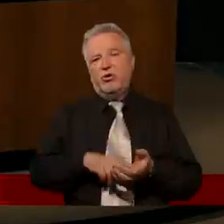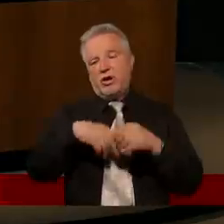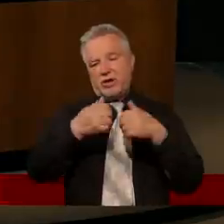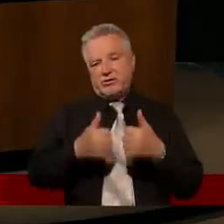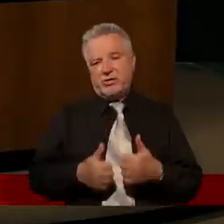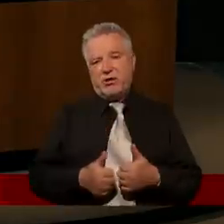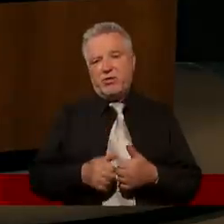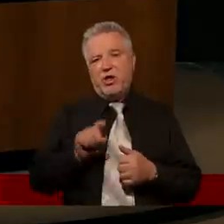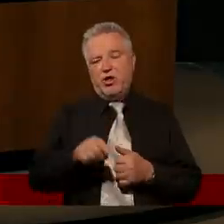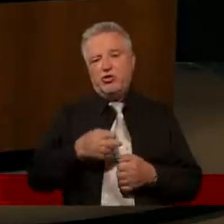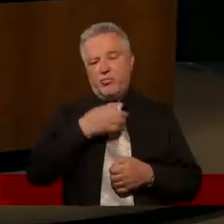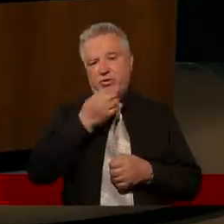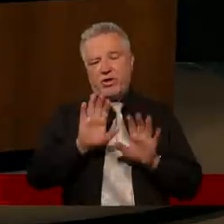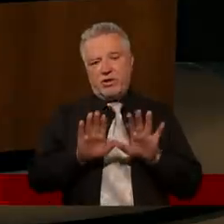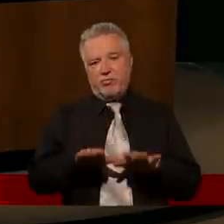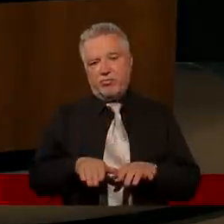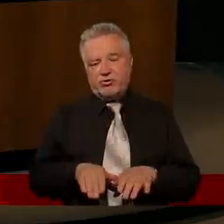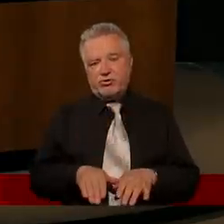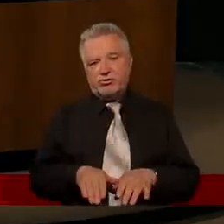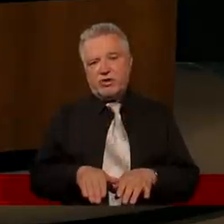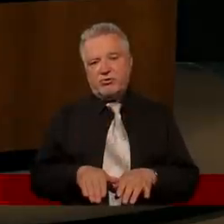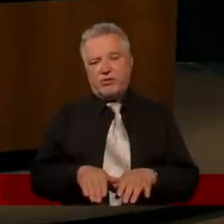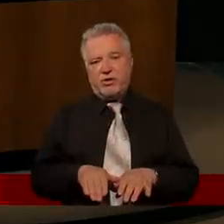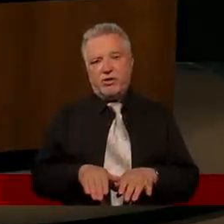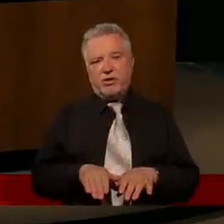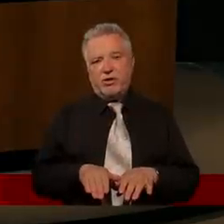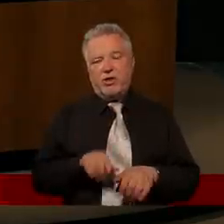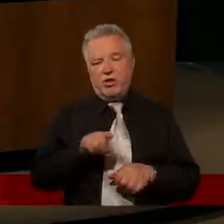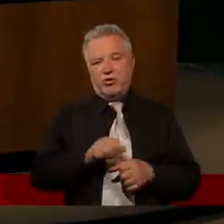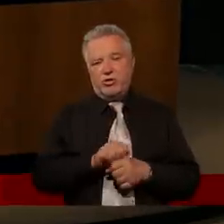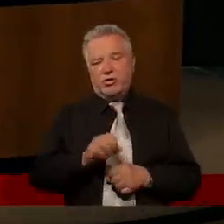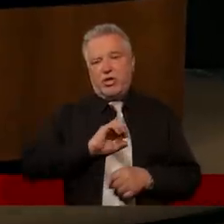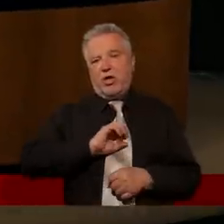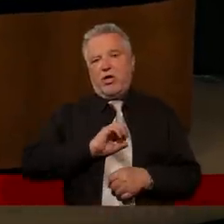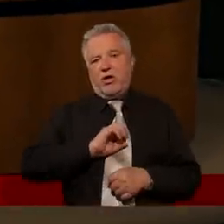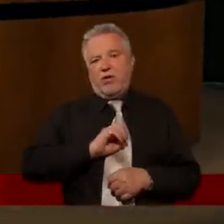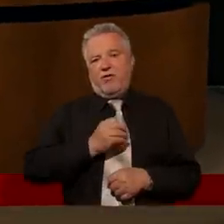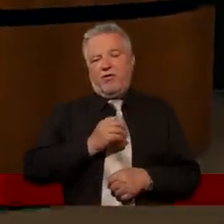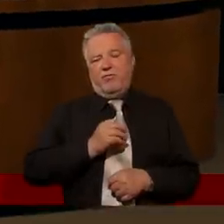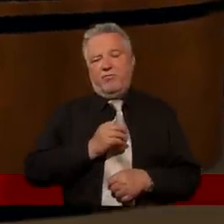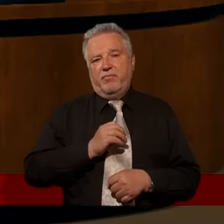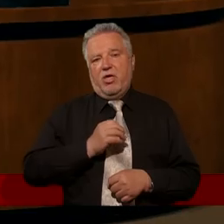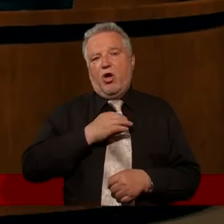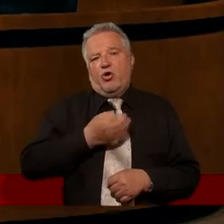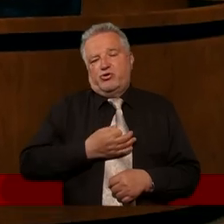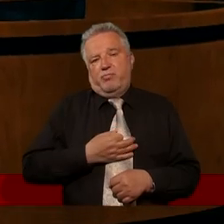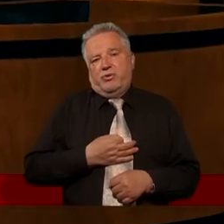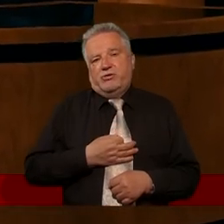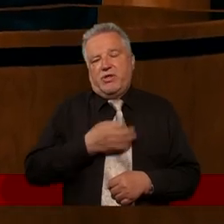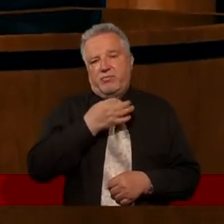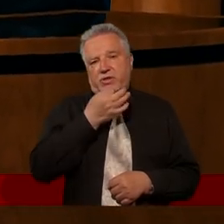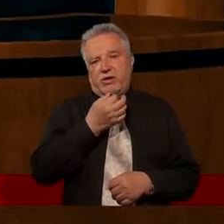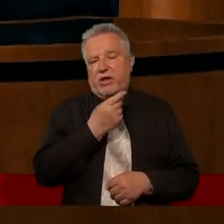może to pytanie pozostawię, bo wydaje mi się, że to jest takie dosyć prywatne pytanie i nie każdy chce na nie odpowiedzieć,